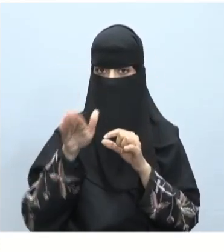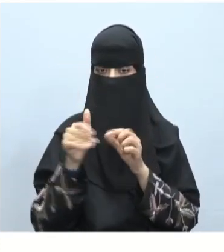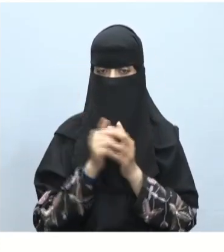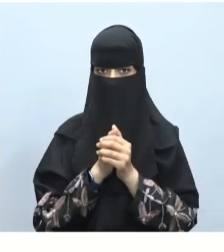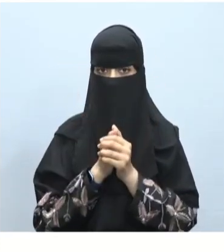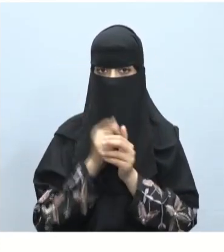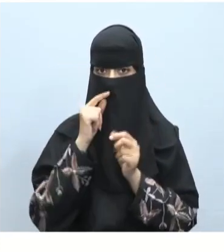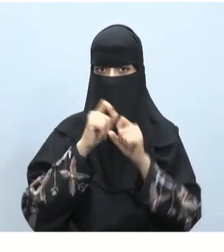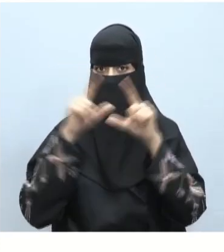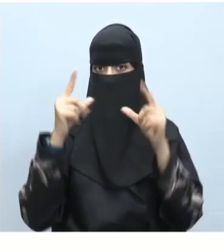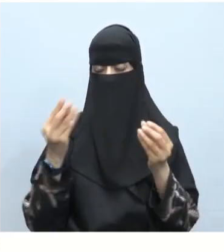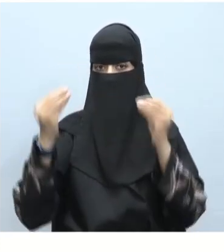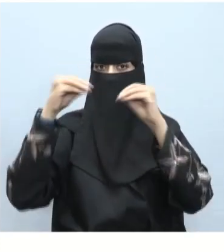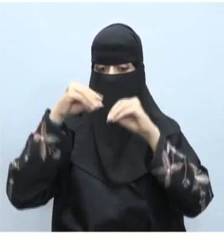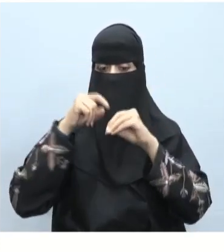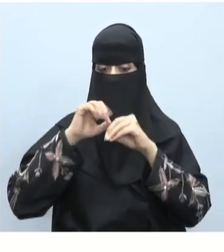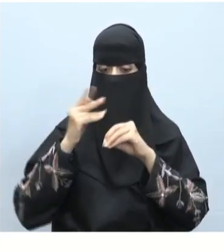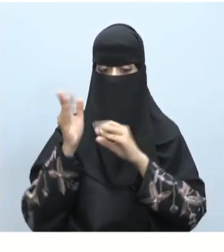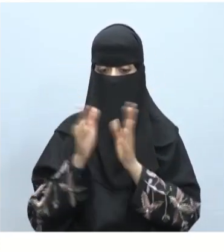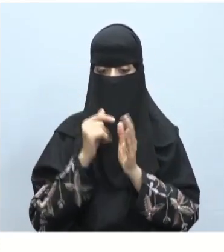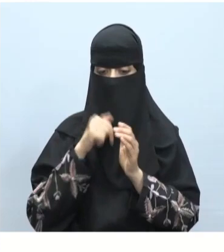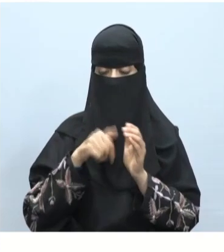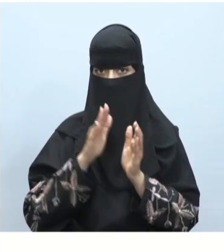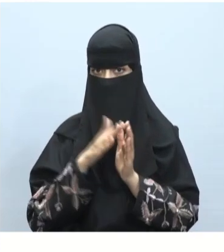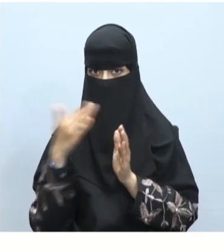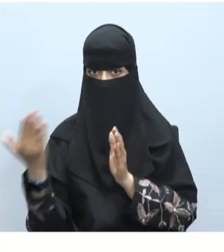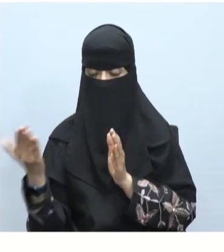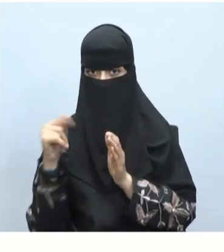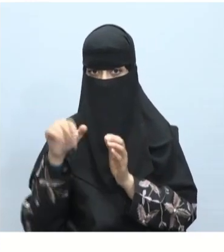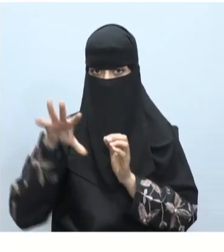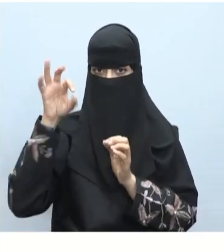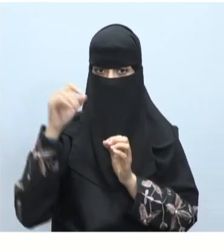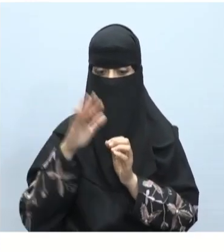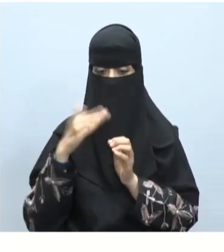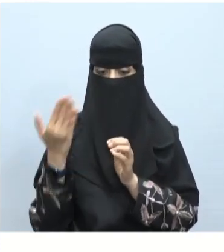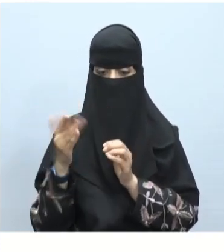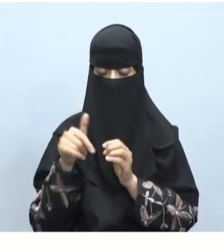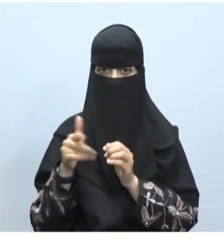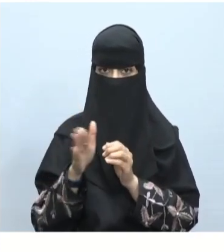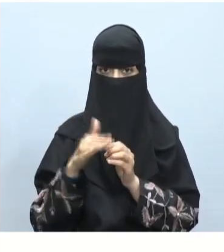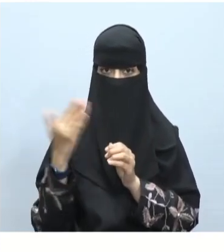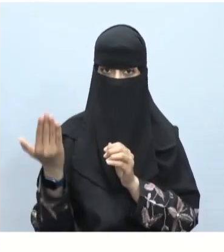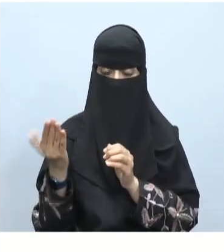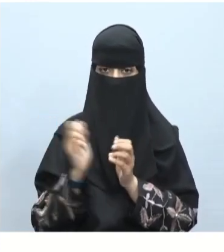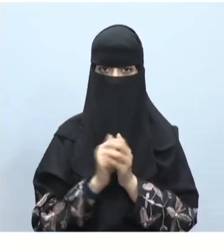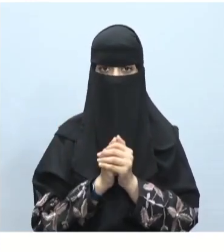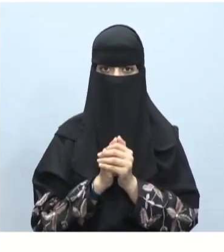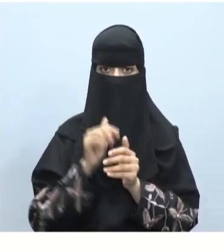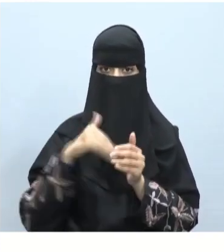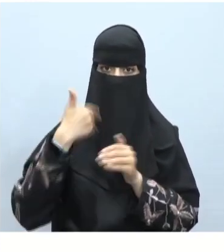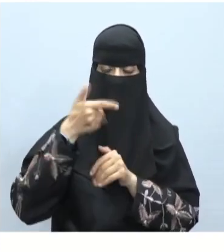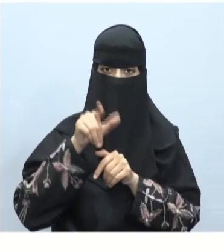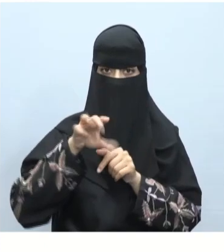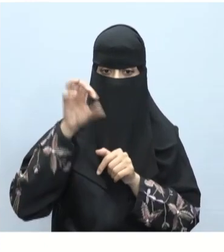لإظهار المزيد ومن ثم نضغط على المحاذاة ونختار محاذاة إلى اليمين بعد